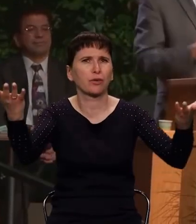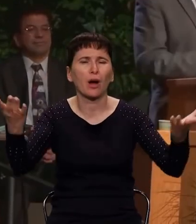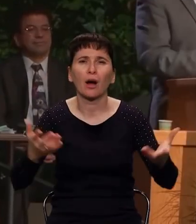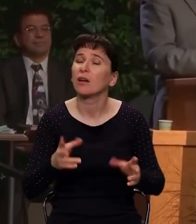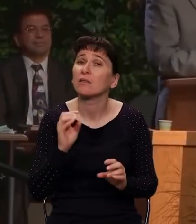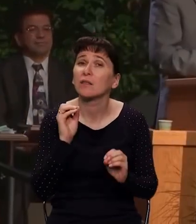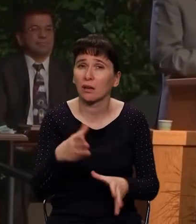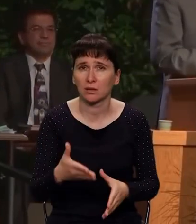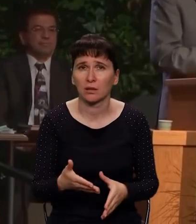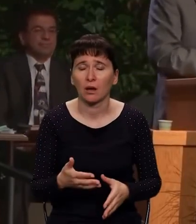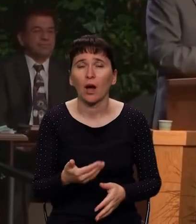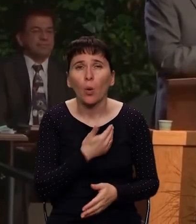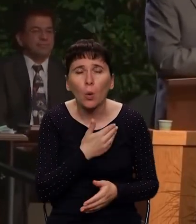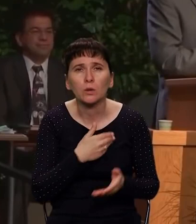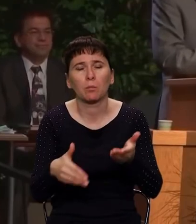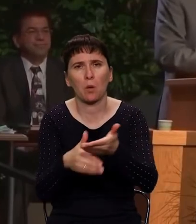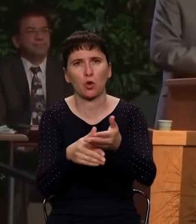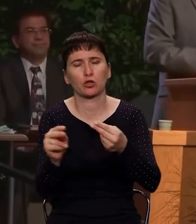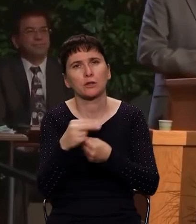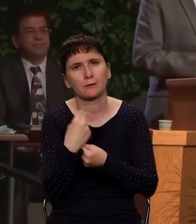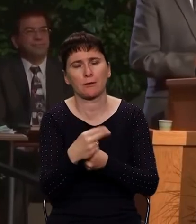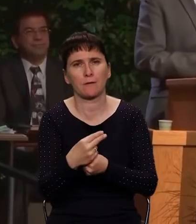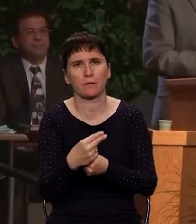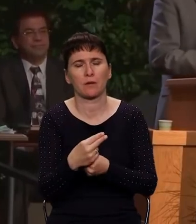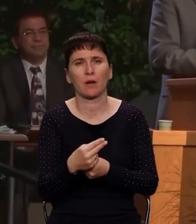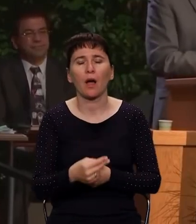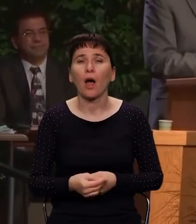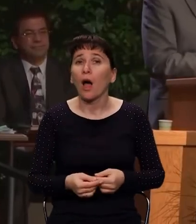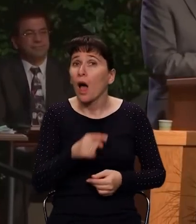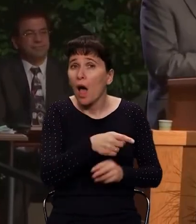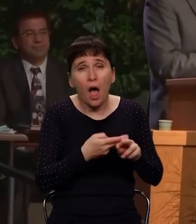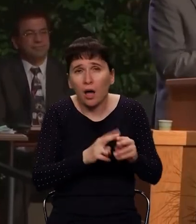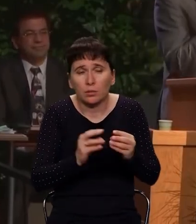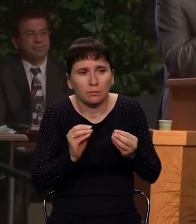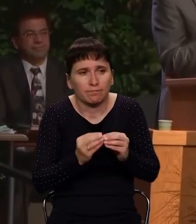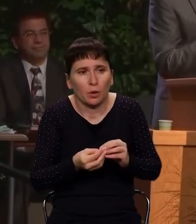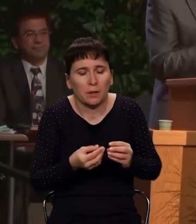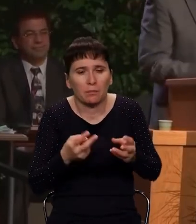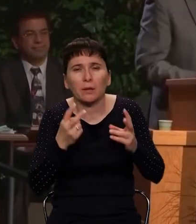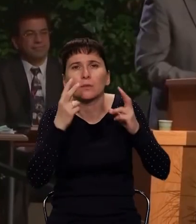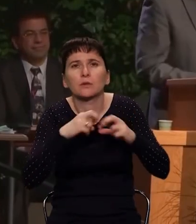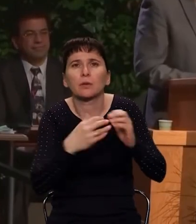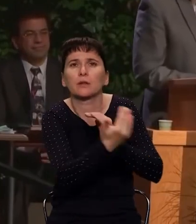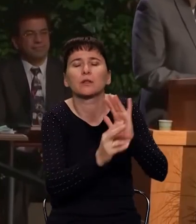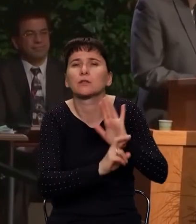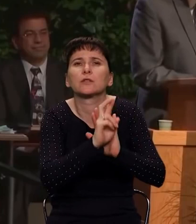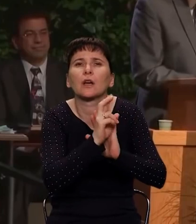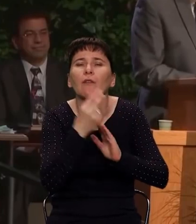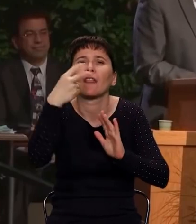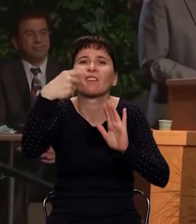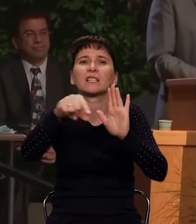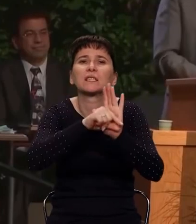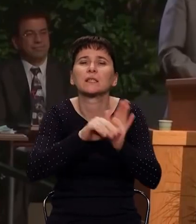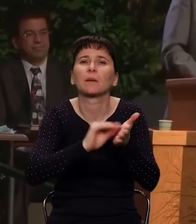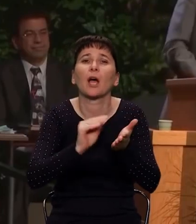совсем небольшая. Казалось бы, на первый взгляд, совсем небольшая. Почему? Потому что она сокрыта в этом слове. 20-й